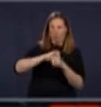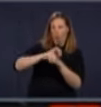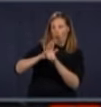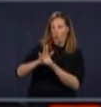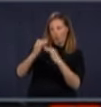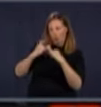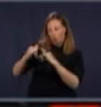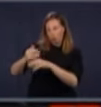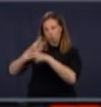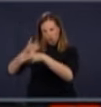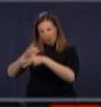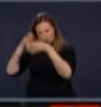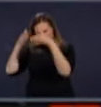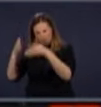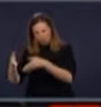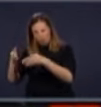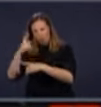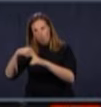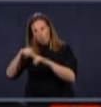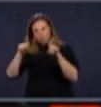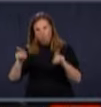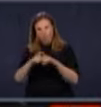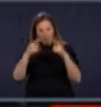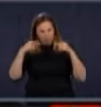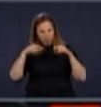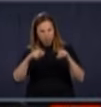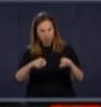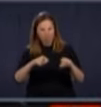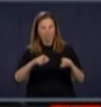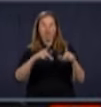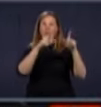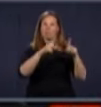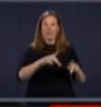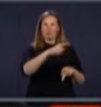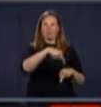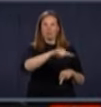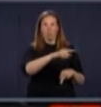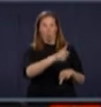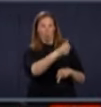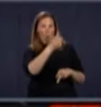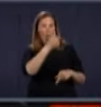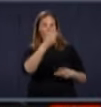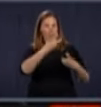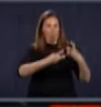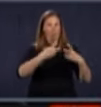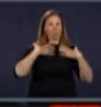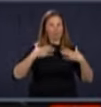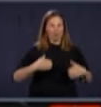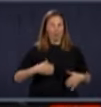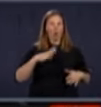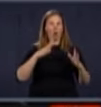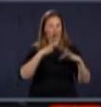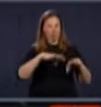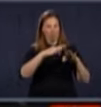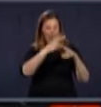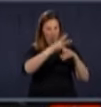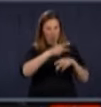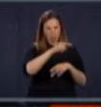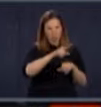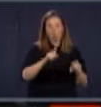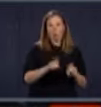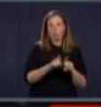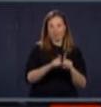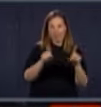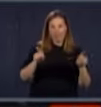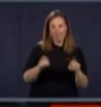en même temps, prendre soin aussi des patients qui ont d'autres problèmes de santé. Alors, ce qu'on demande, ce qu'on